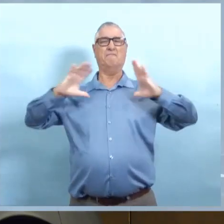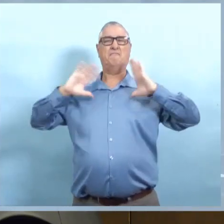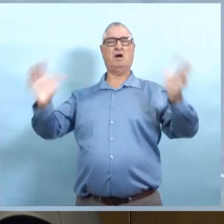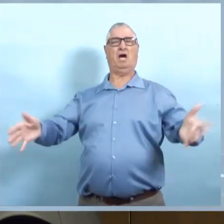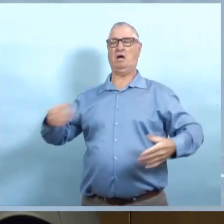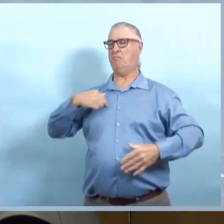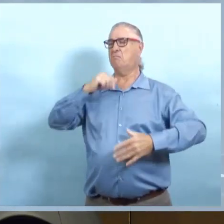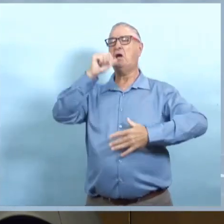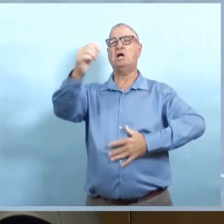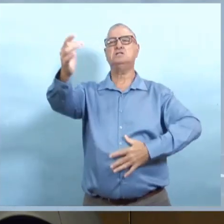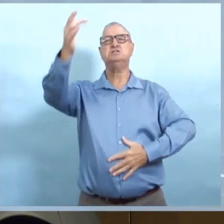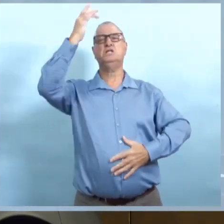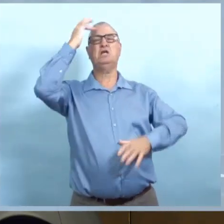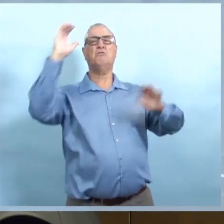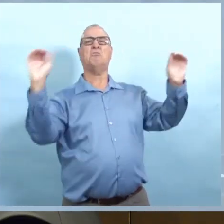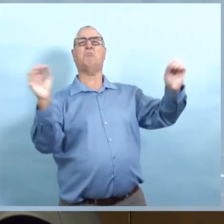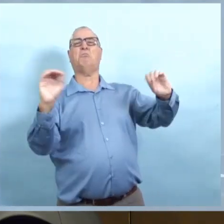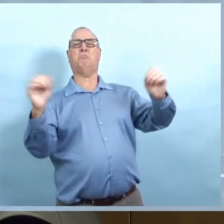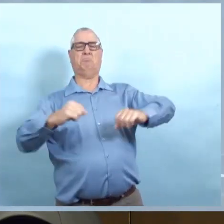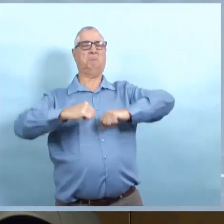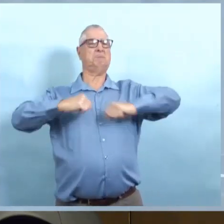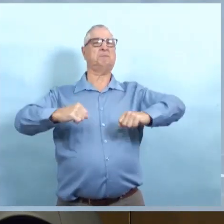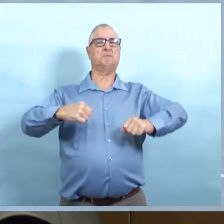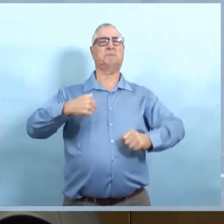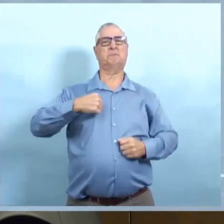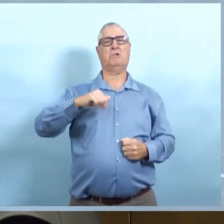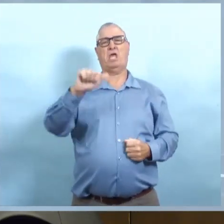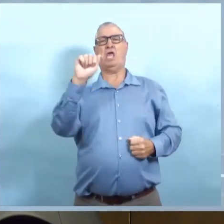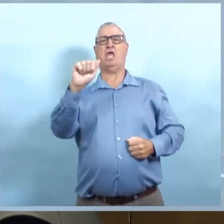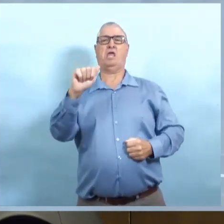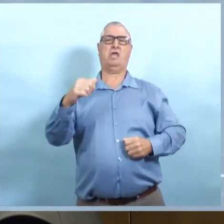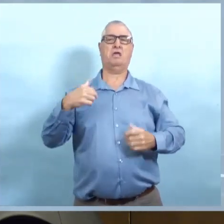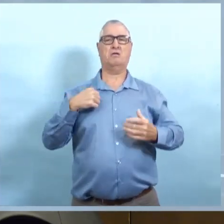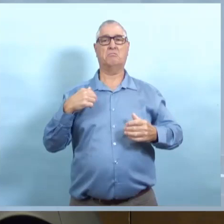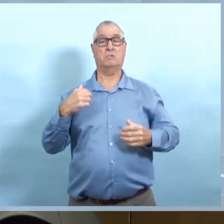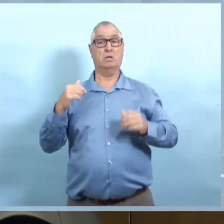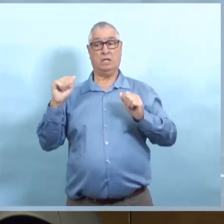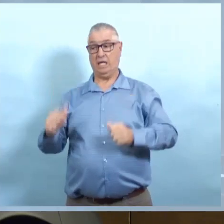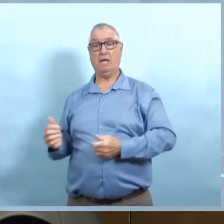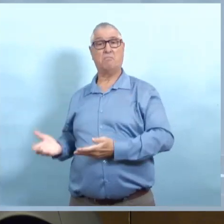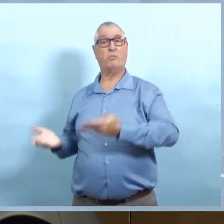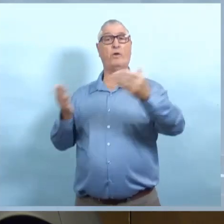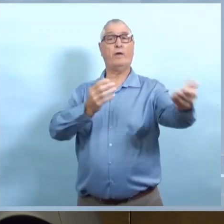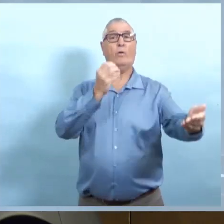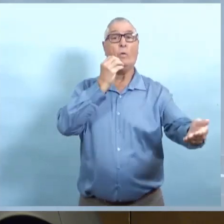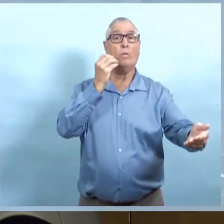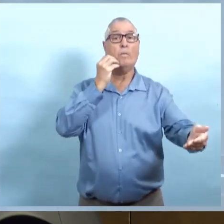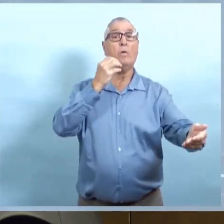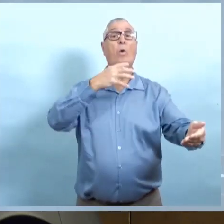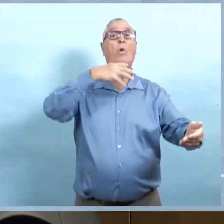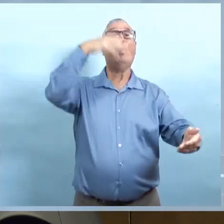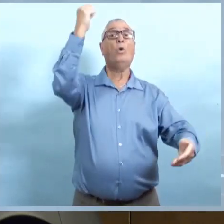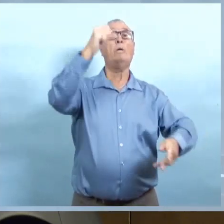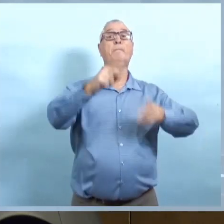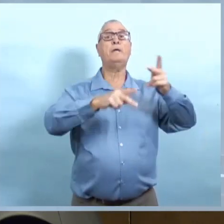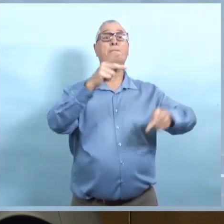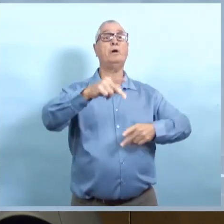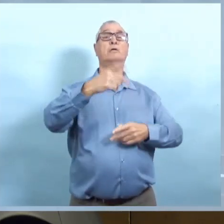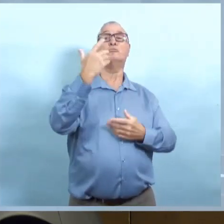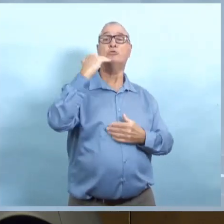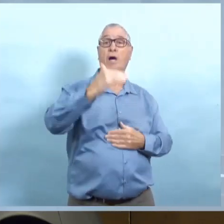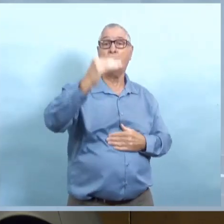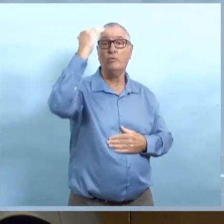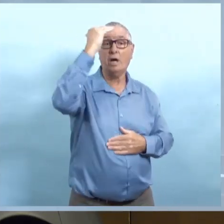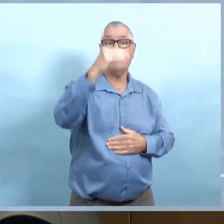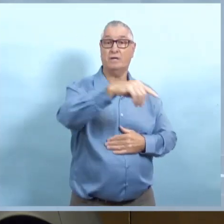jeune, ce groupe plus jeune a besoin de rappel du fait que même si eux se sentent plus résistants,